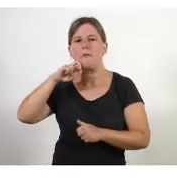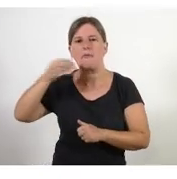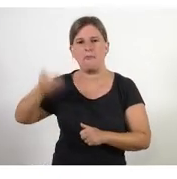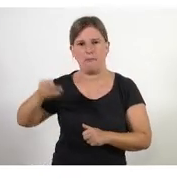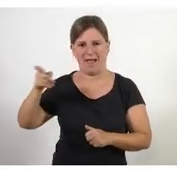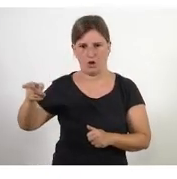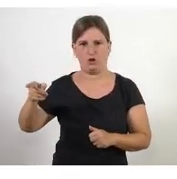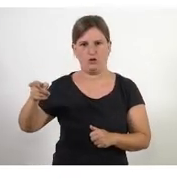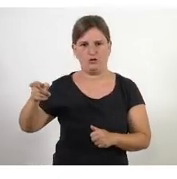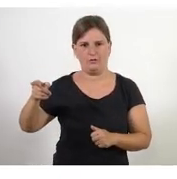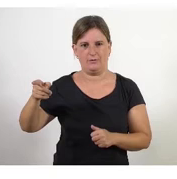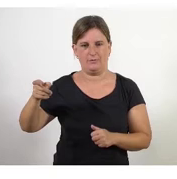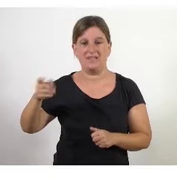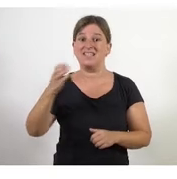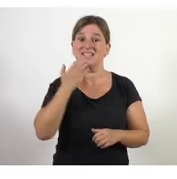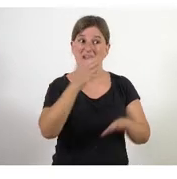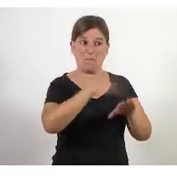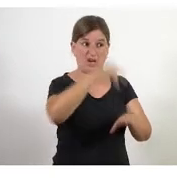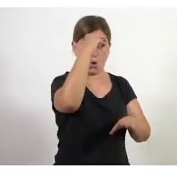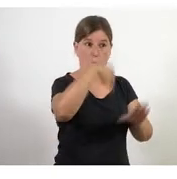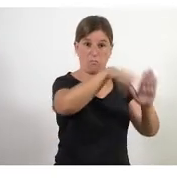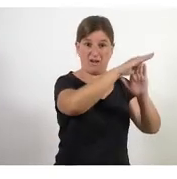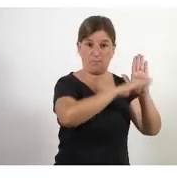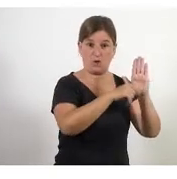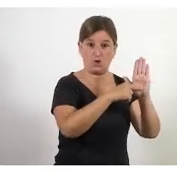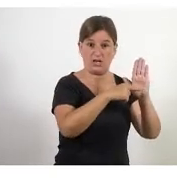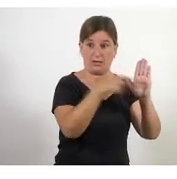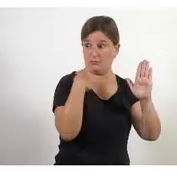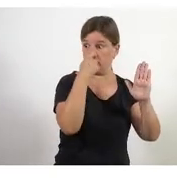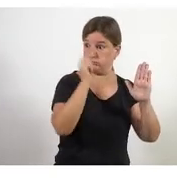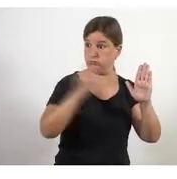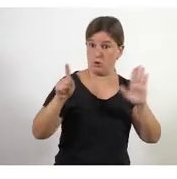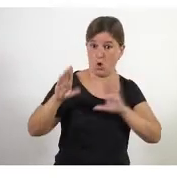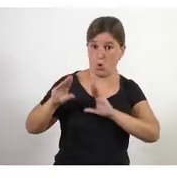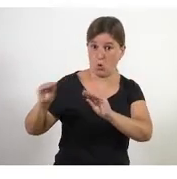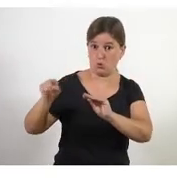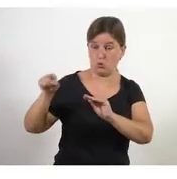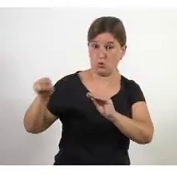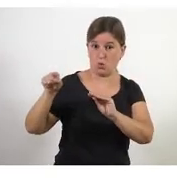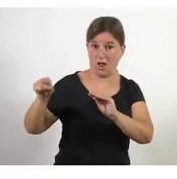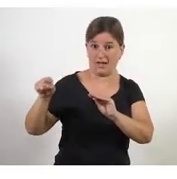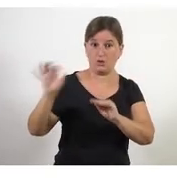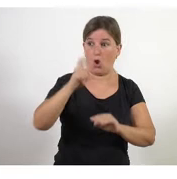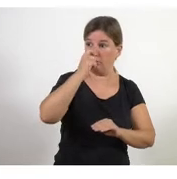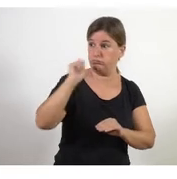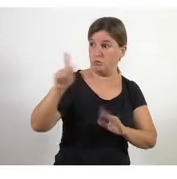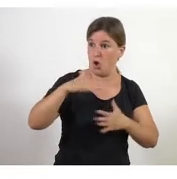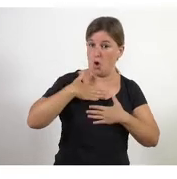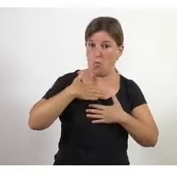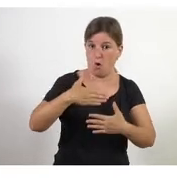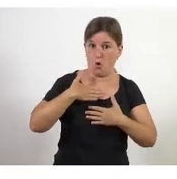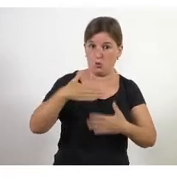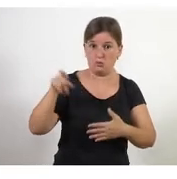efectius si per ser efectius deixem de donar valor als nostres usuaris els nostres voluntaris